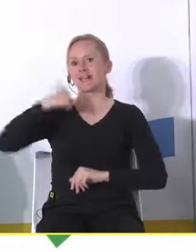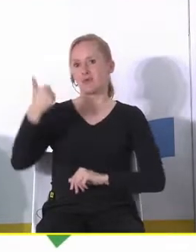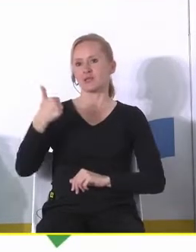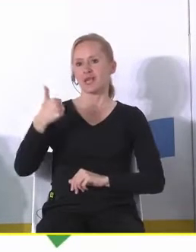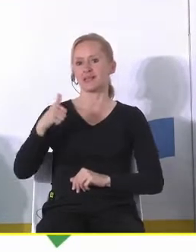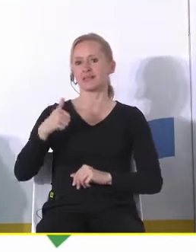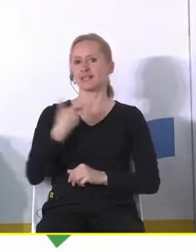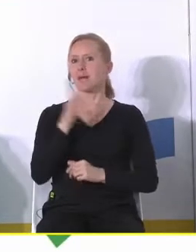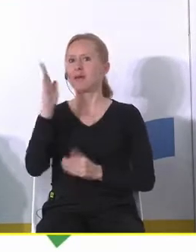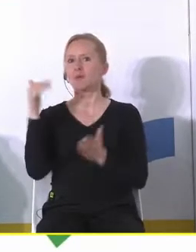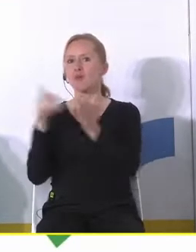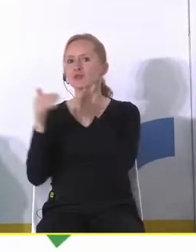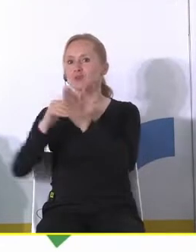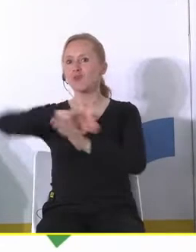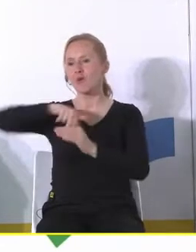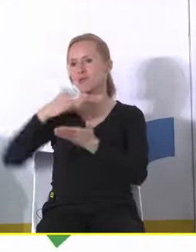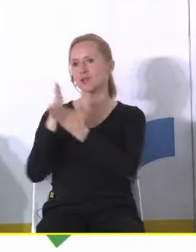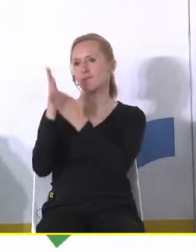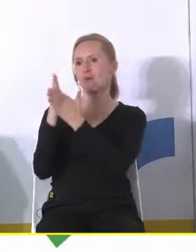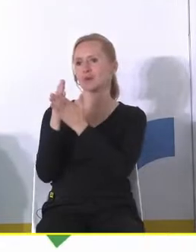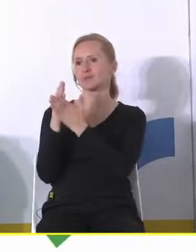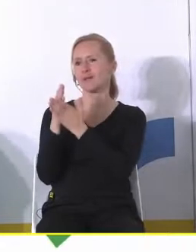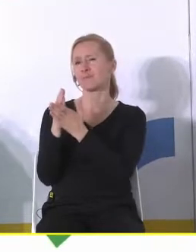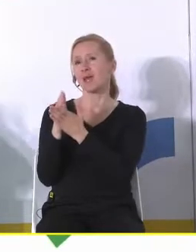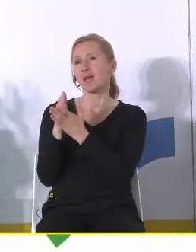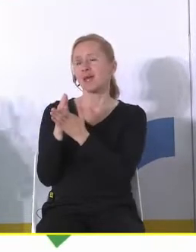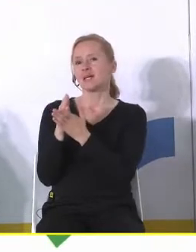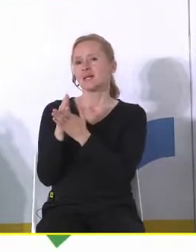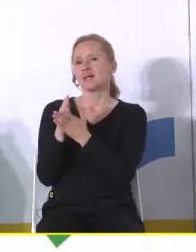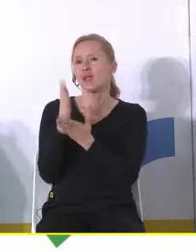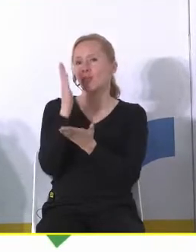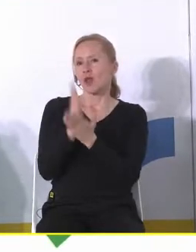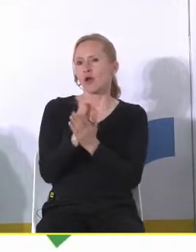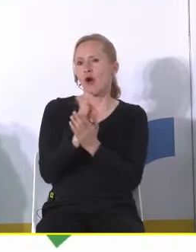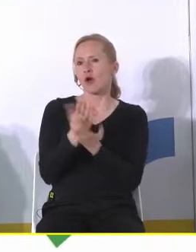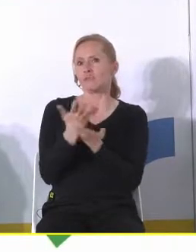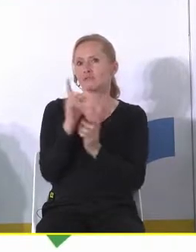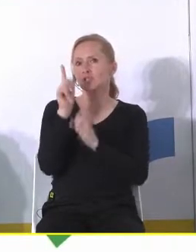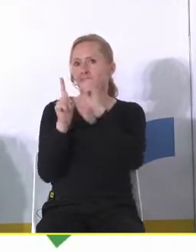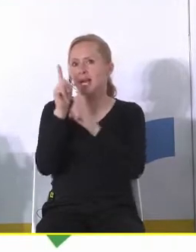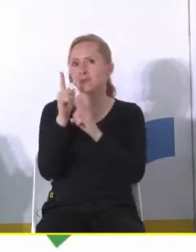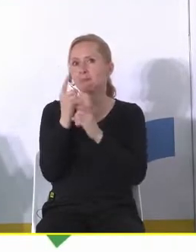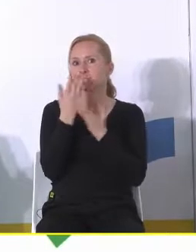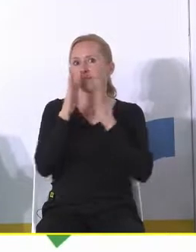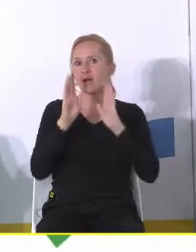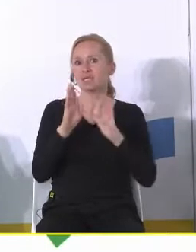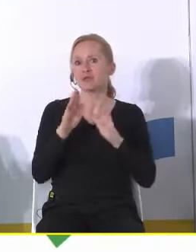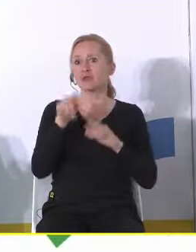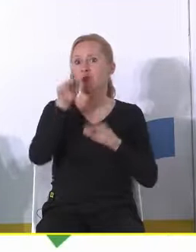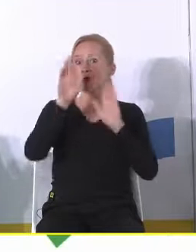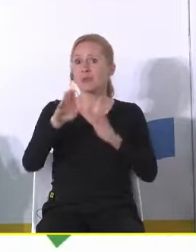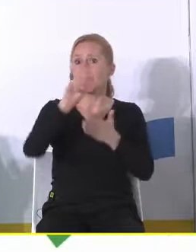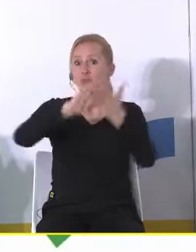czyli nie będą potrzebowały naszej pomocy w skrajnym takim asymptotycznym punkcie może oznacza to to że ta komórka